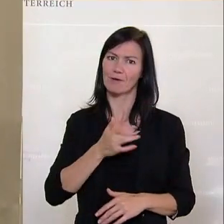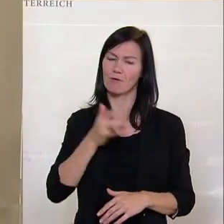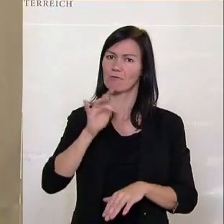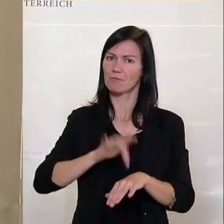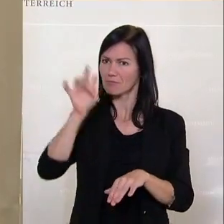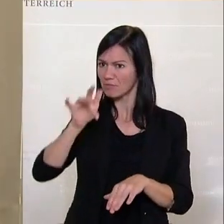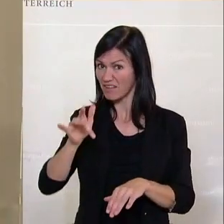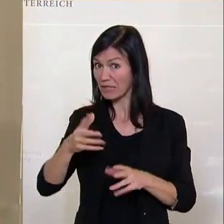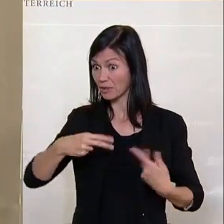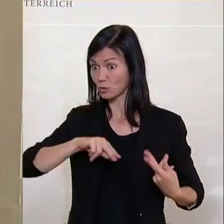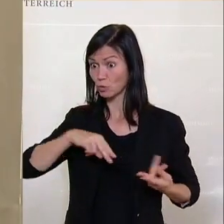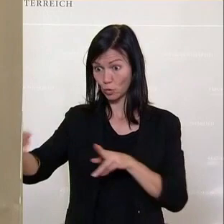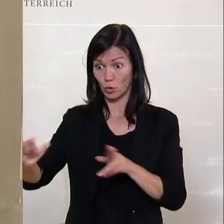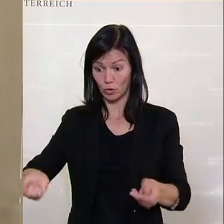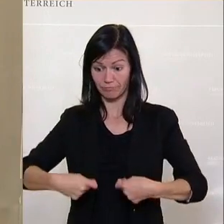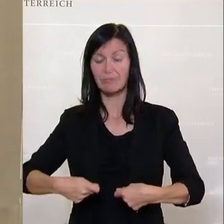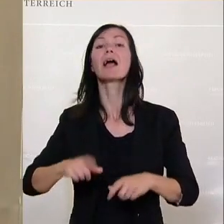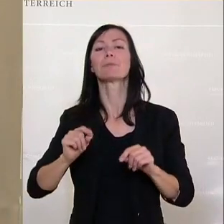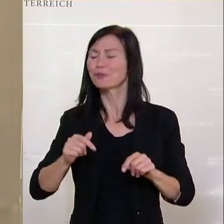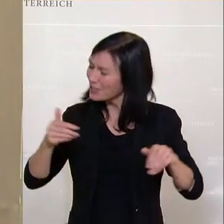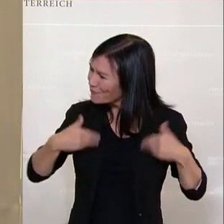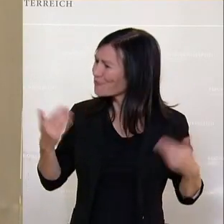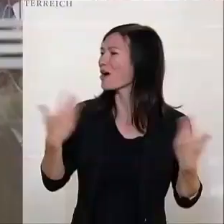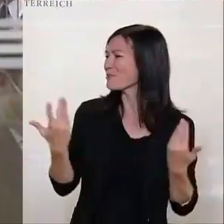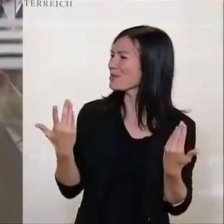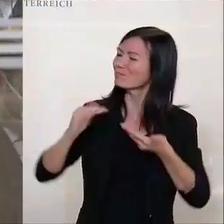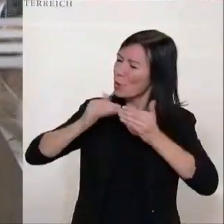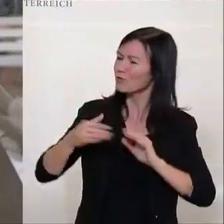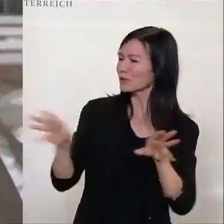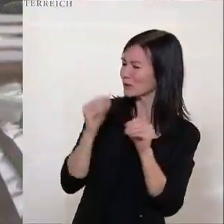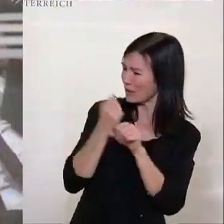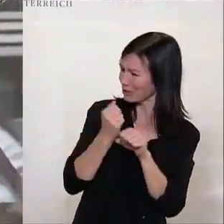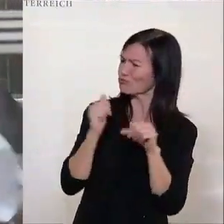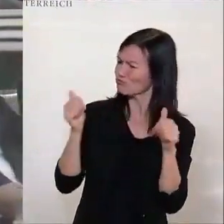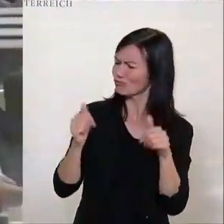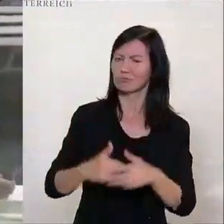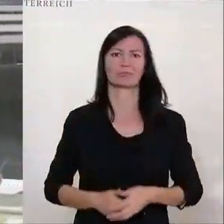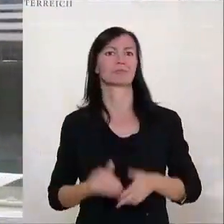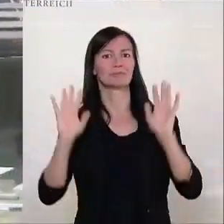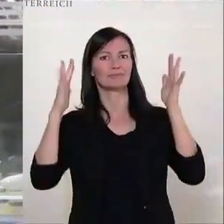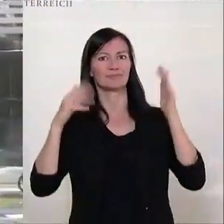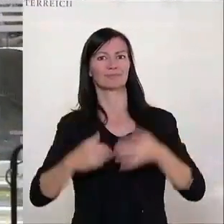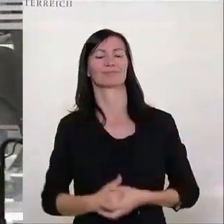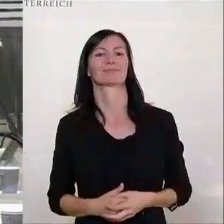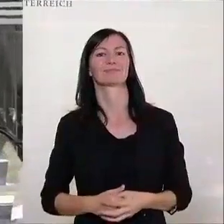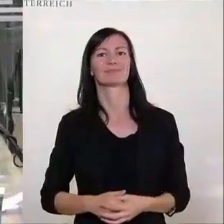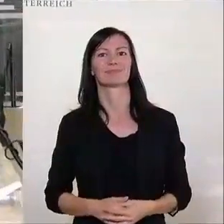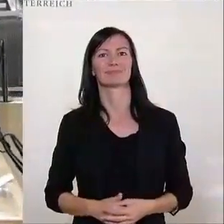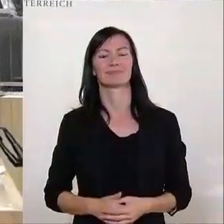auf eine konstruktive Zusammenarbeit. Danke. Peter Wurm von der FPÖ kritisiert, wie bereits einige seiner